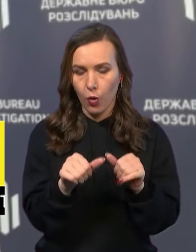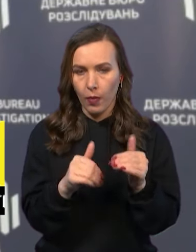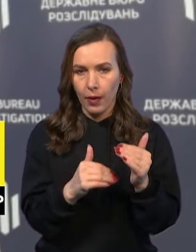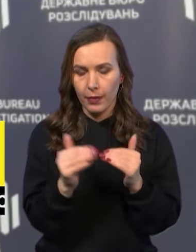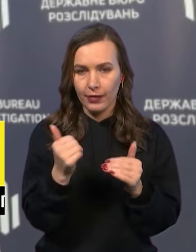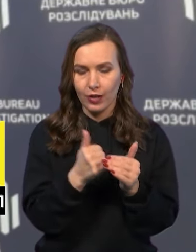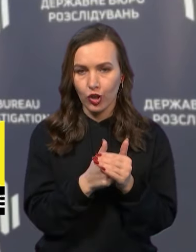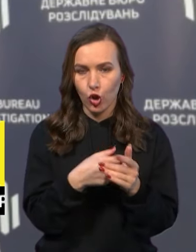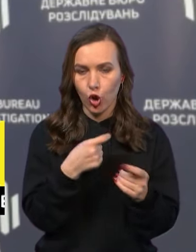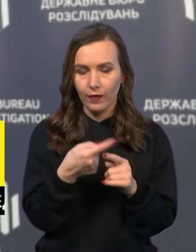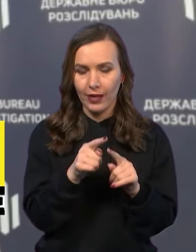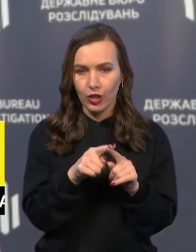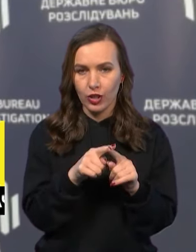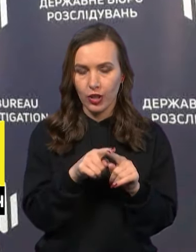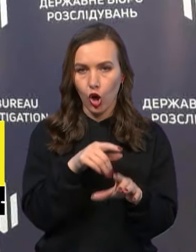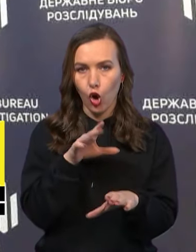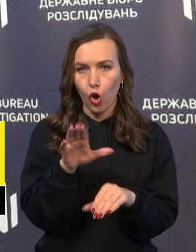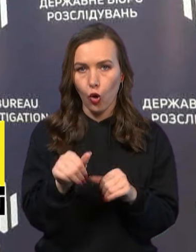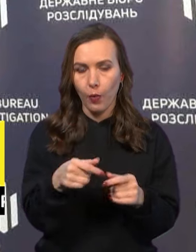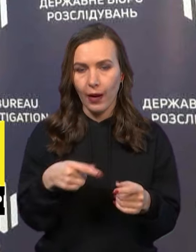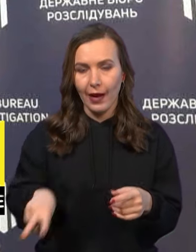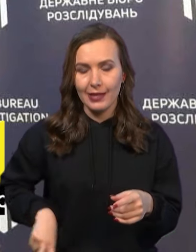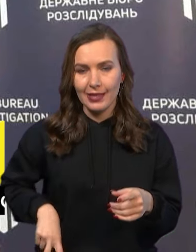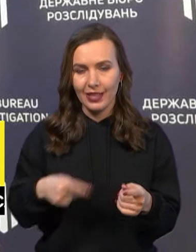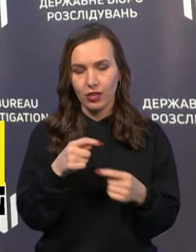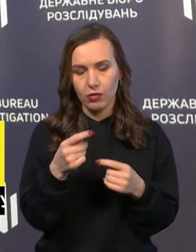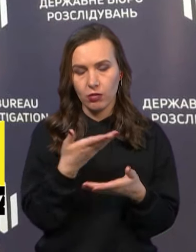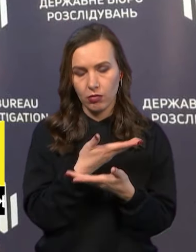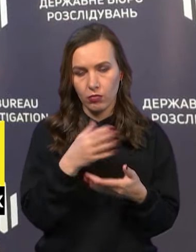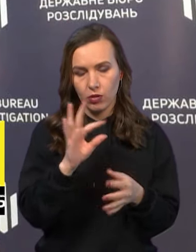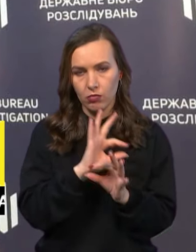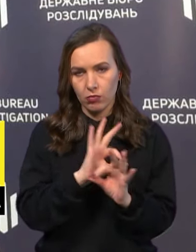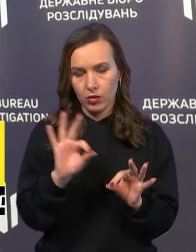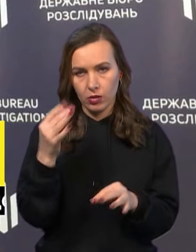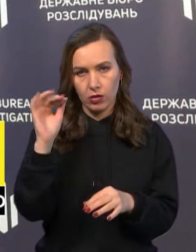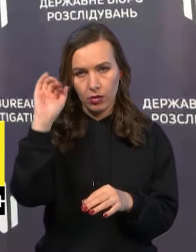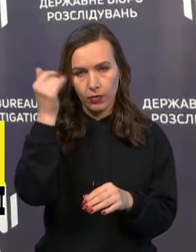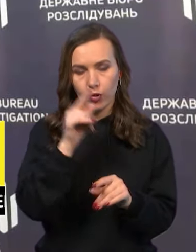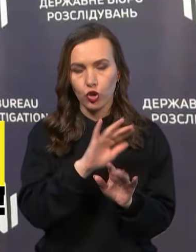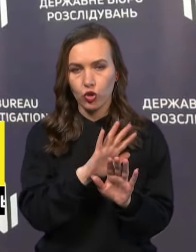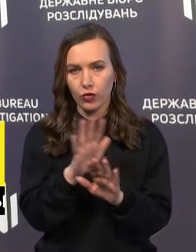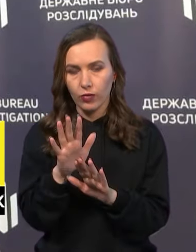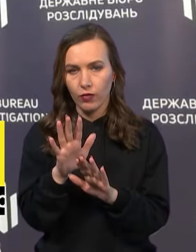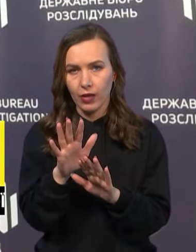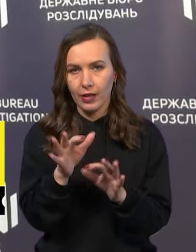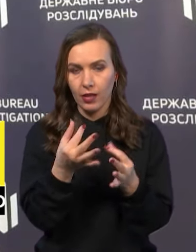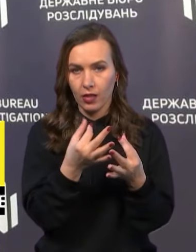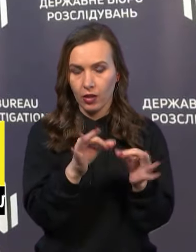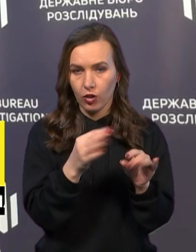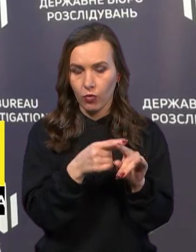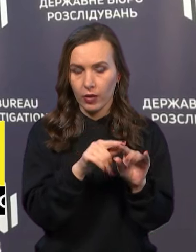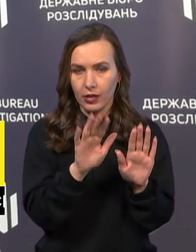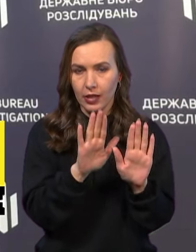всієї окупаційної адміністрації. Але ми з вами прекрасно пам'ятаємо, що відбулася деокупація цих